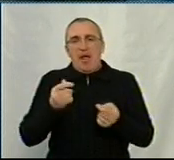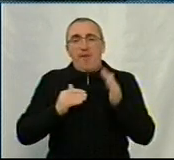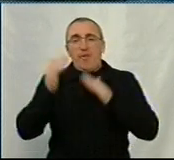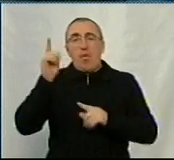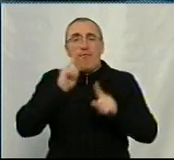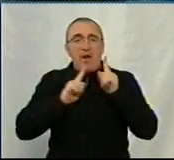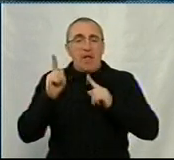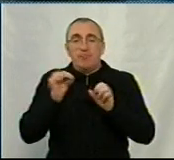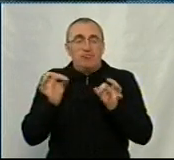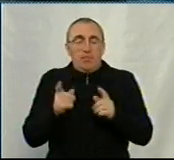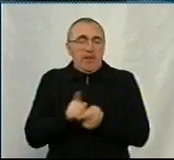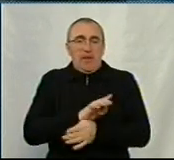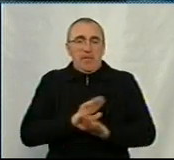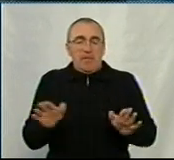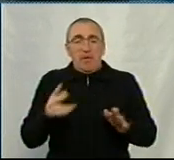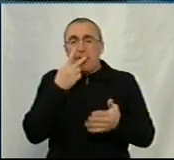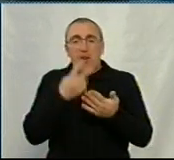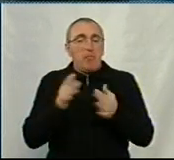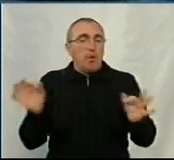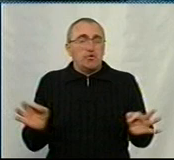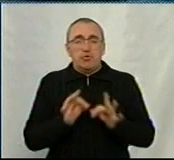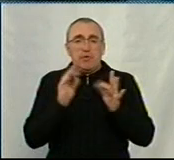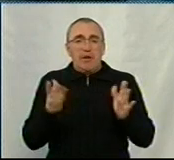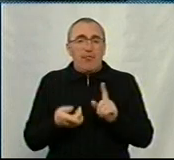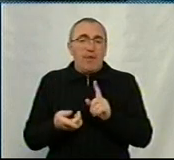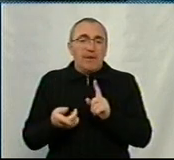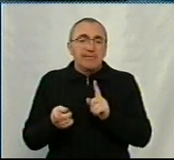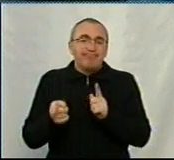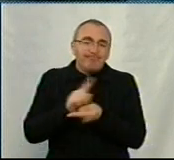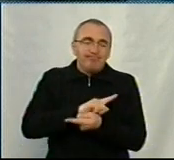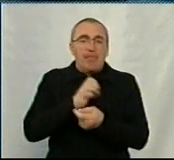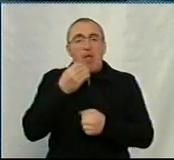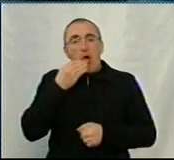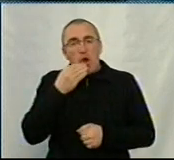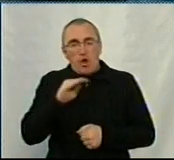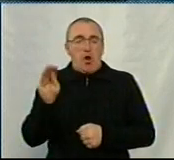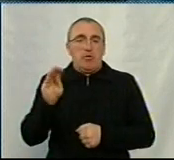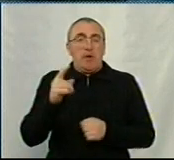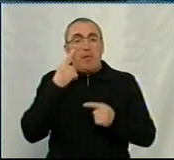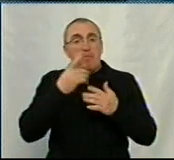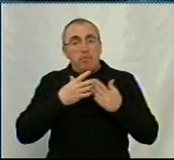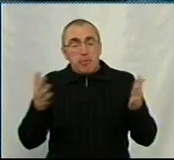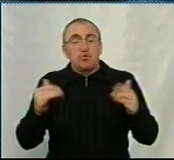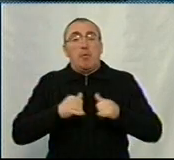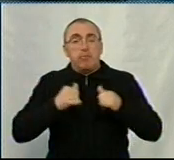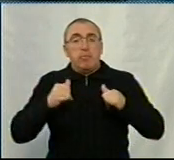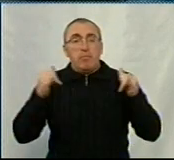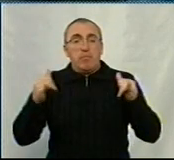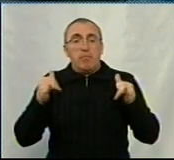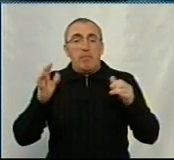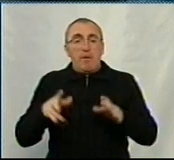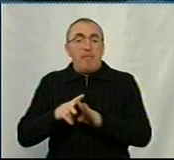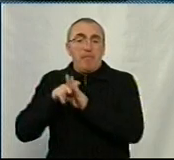ми не бачимо ніяких здвигів на краще. Більше того, це більше і більше перекладається,